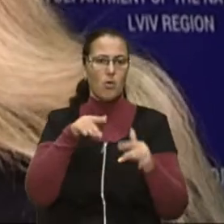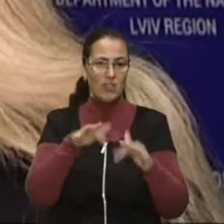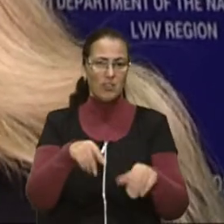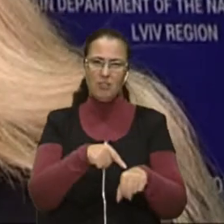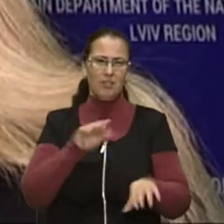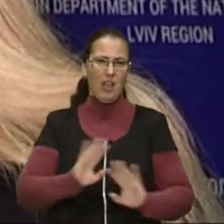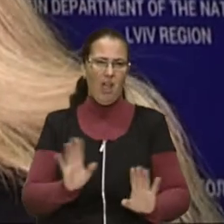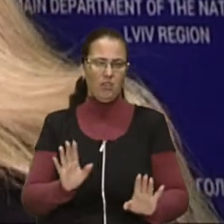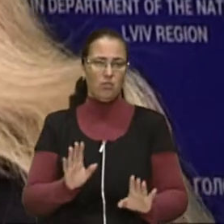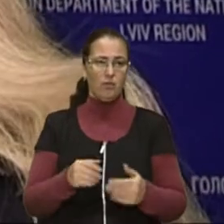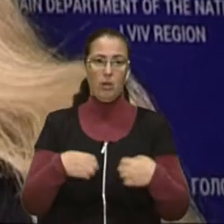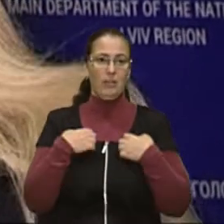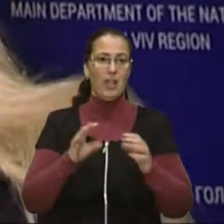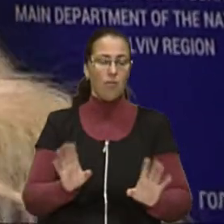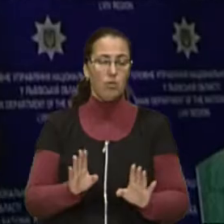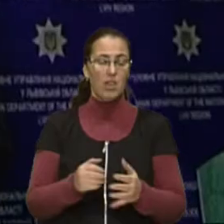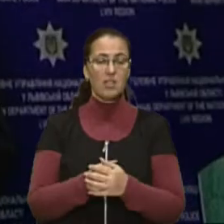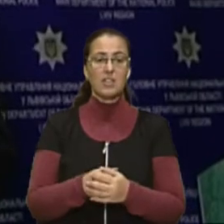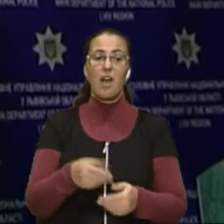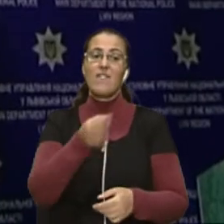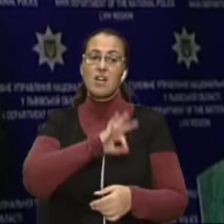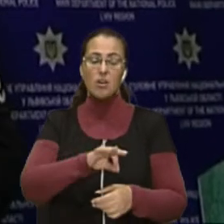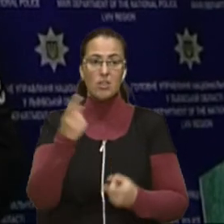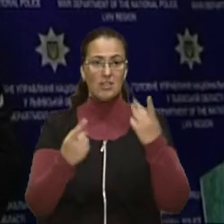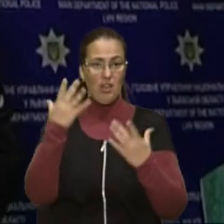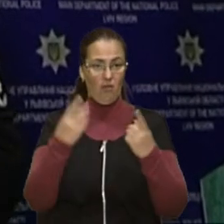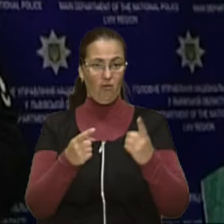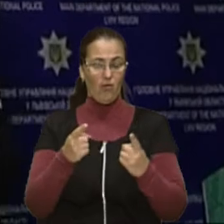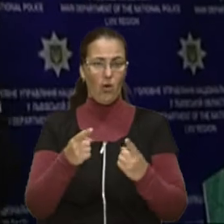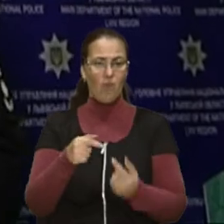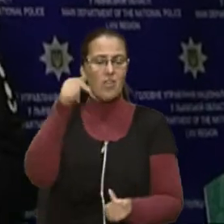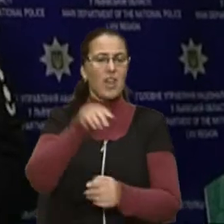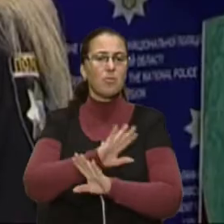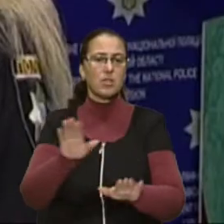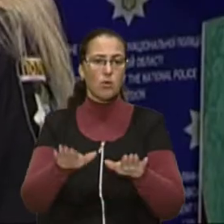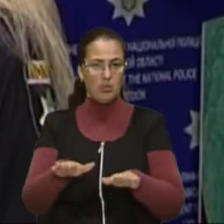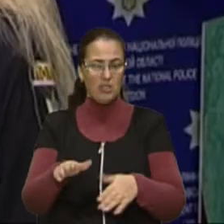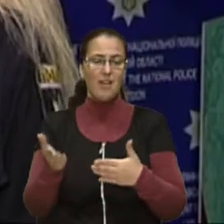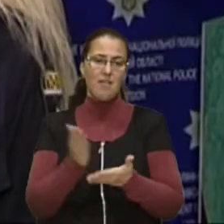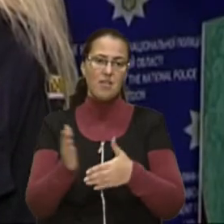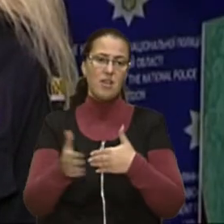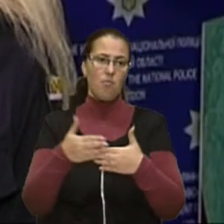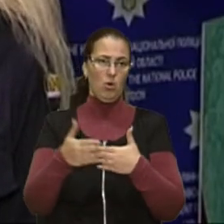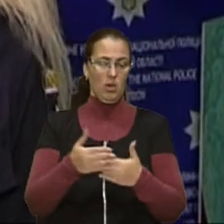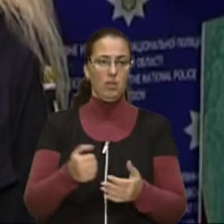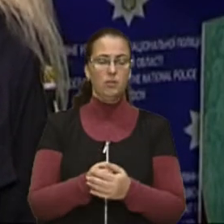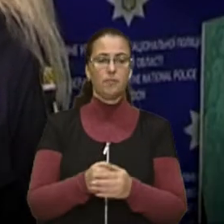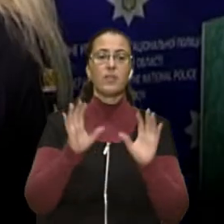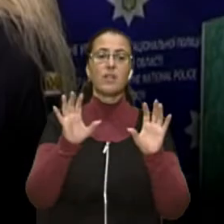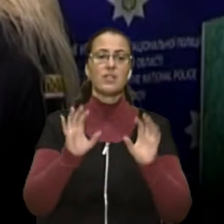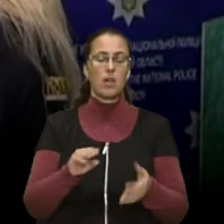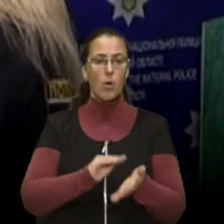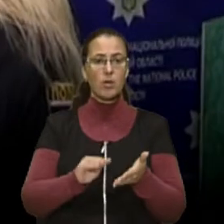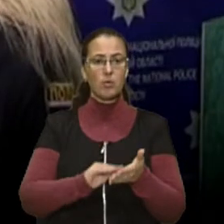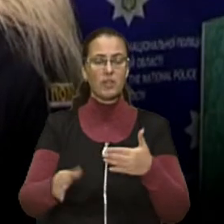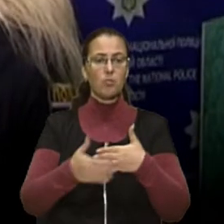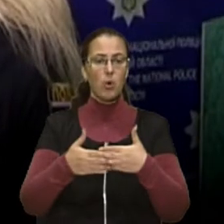За використання піротехніки у непростосованих місцях є покарання, кажуть у поліції. Адмінкодексом передбачене покарання